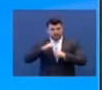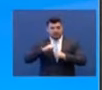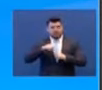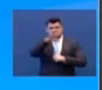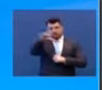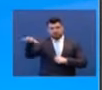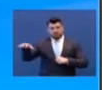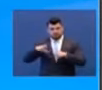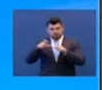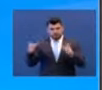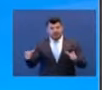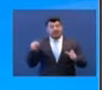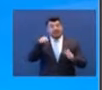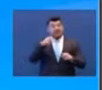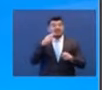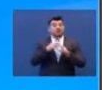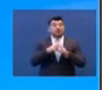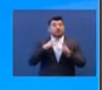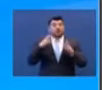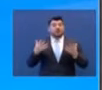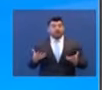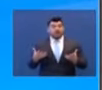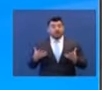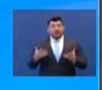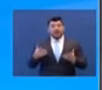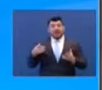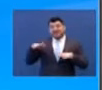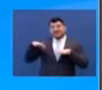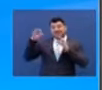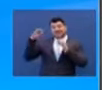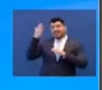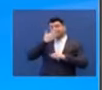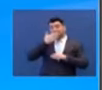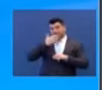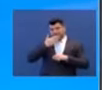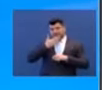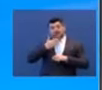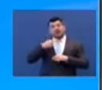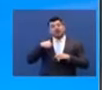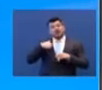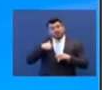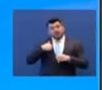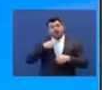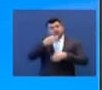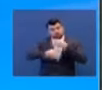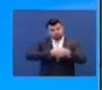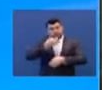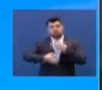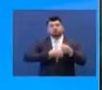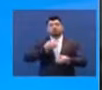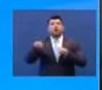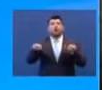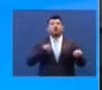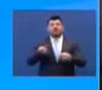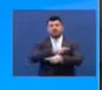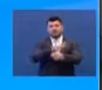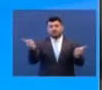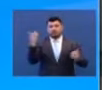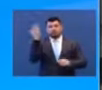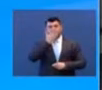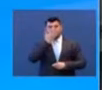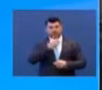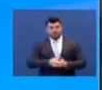σημαντικό μέρος της πρώτης ημέρας θα αφιερωθεί στην επεξήγηση των οδηγιών αυτών. Υπάρχει ιδιαίτερη μέρημνα για